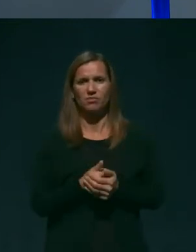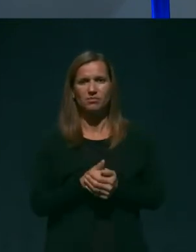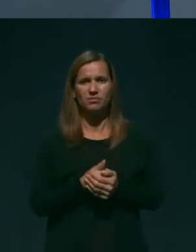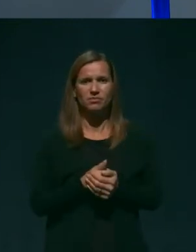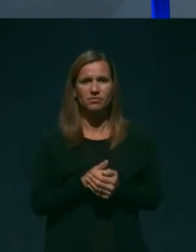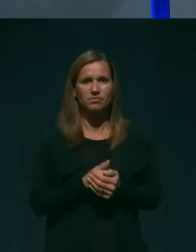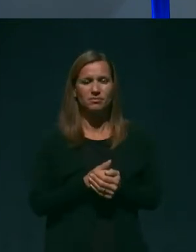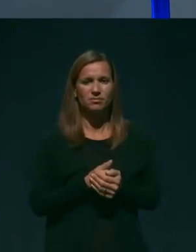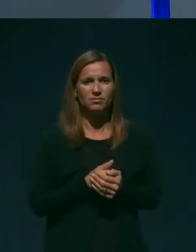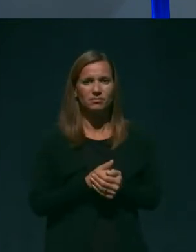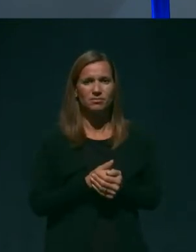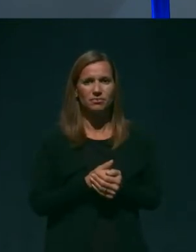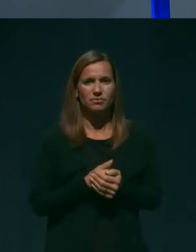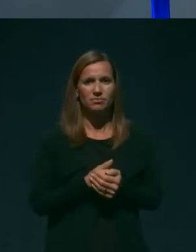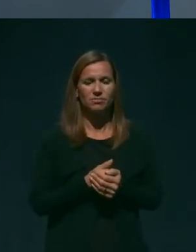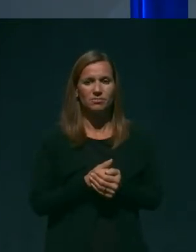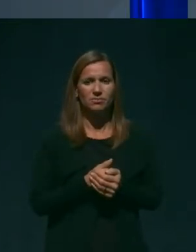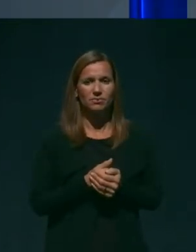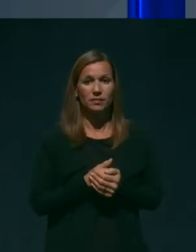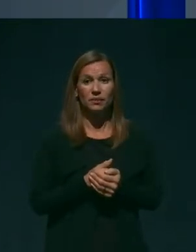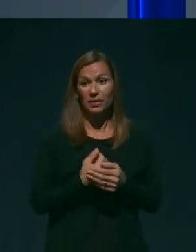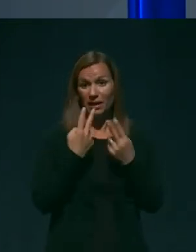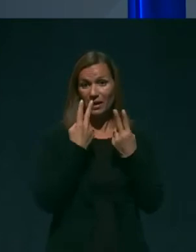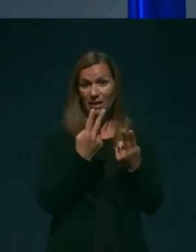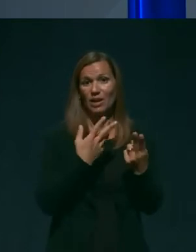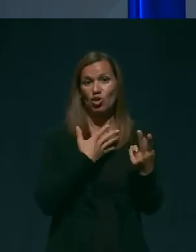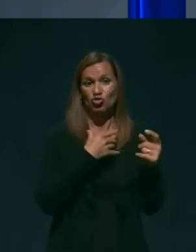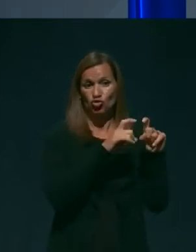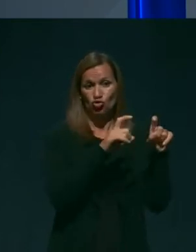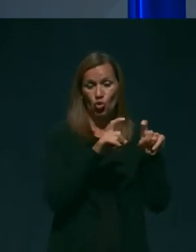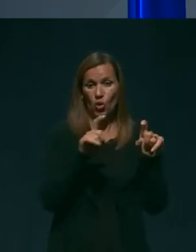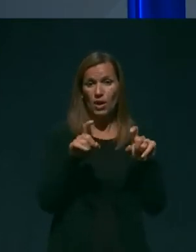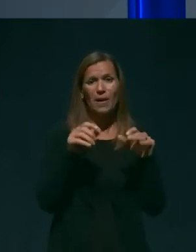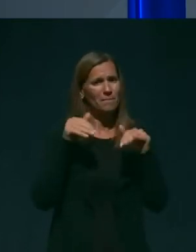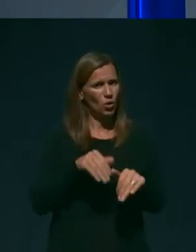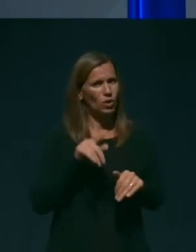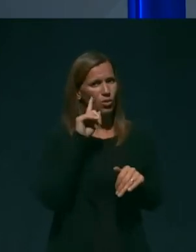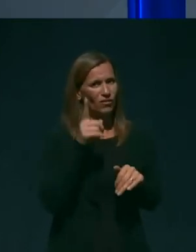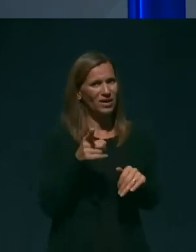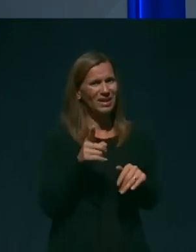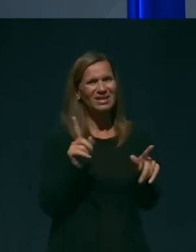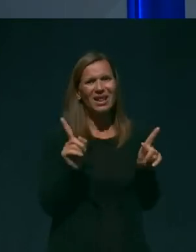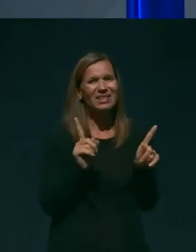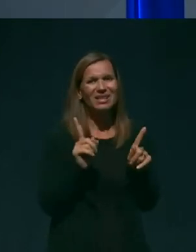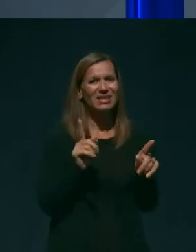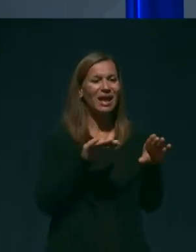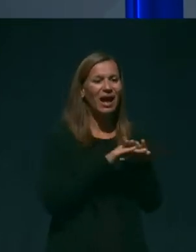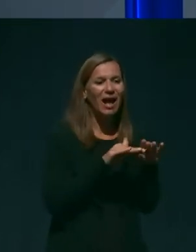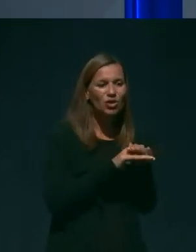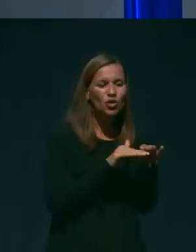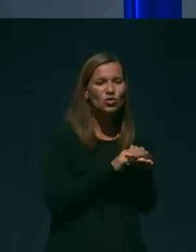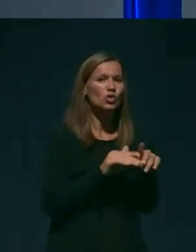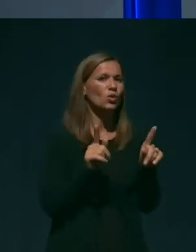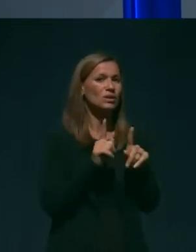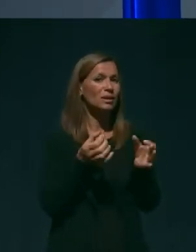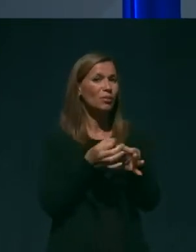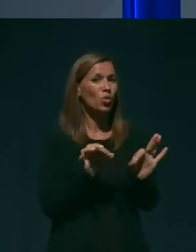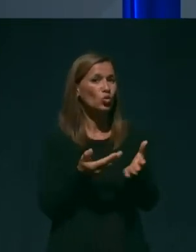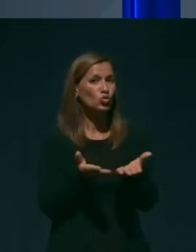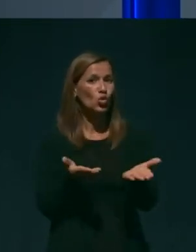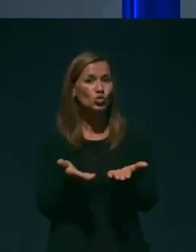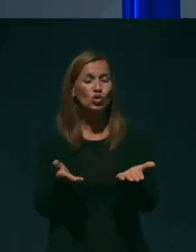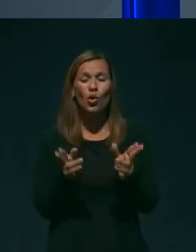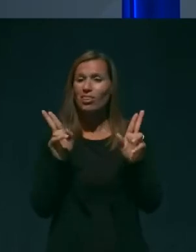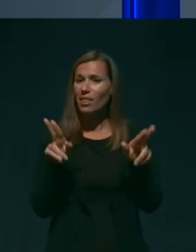Torej, glede šol, se moramo zavedati, da niti kadrovsko, niti prostorsko, ni mogoče